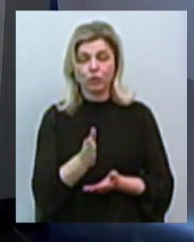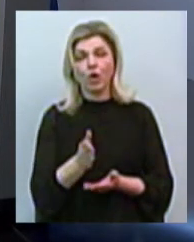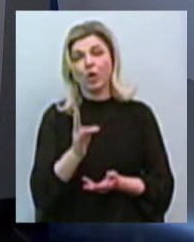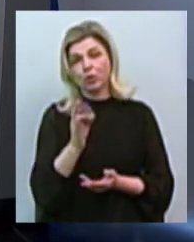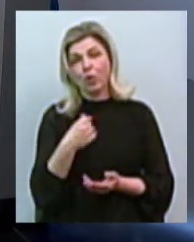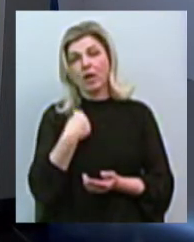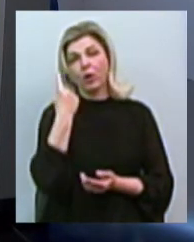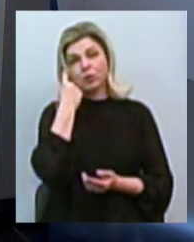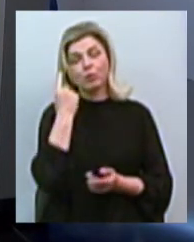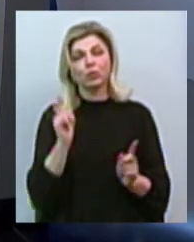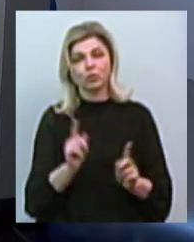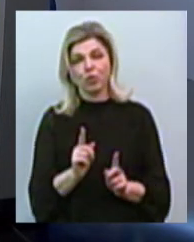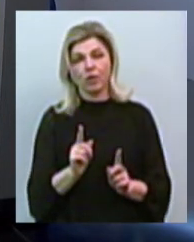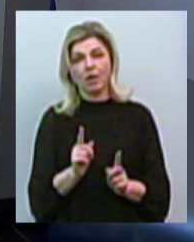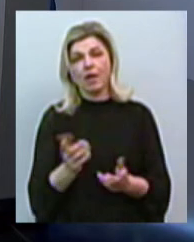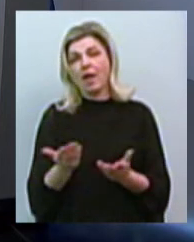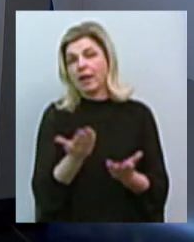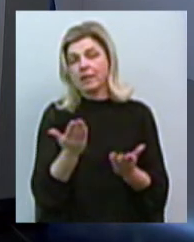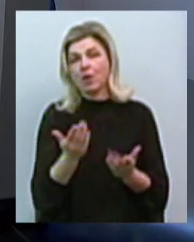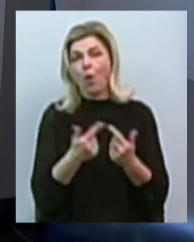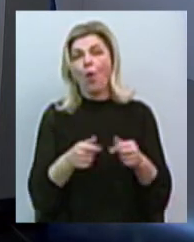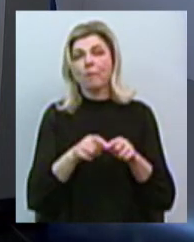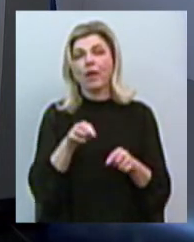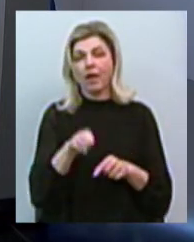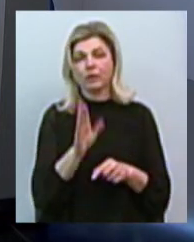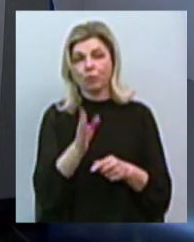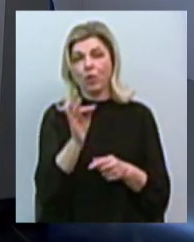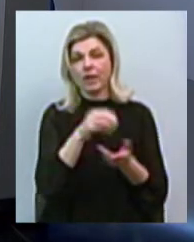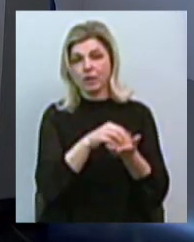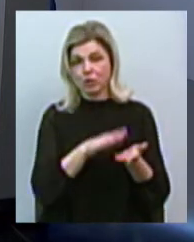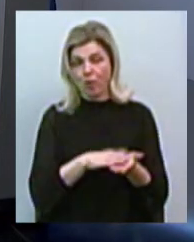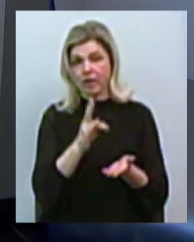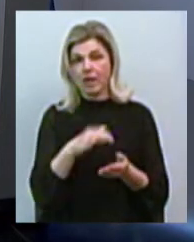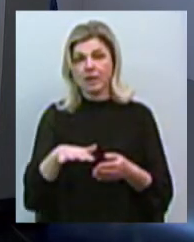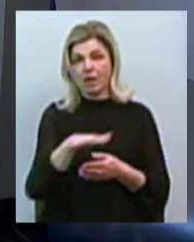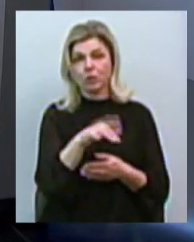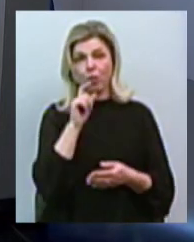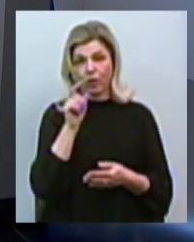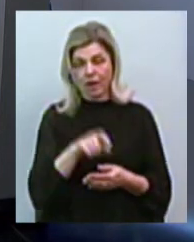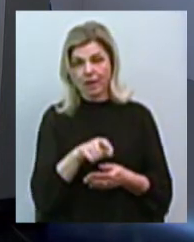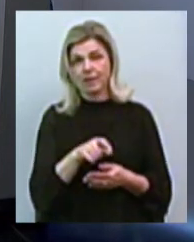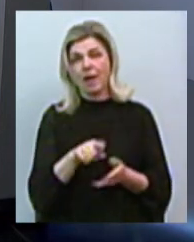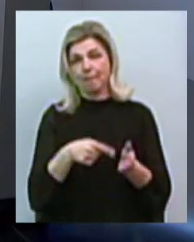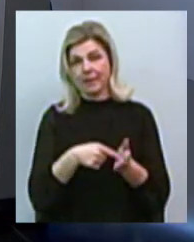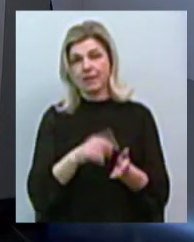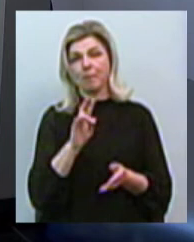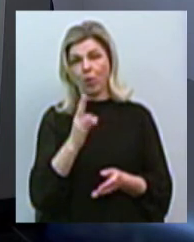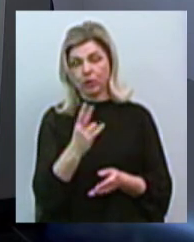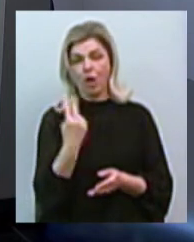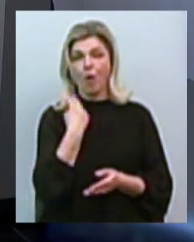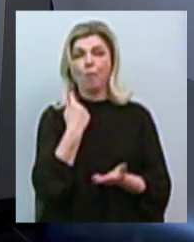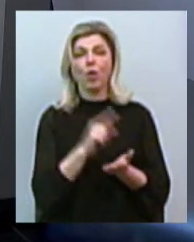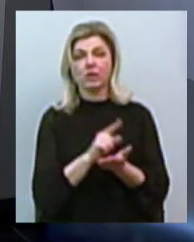я так думаю, що якийсь об'єкт буде зареєстрований на території України там, або на території міста Миколаєва, податок